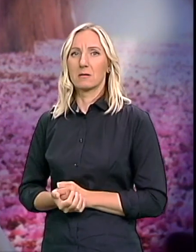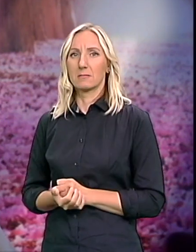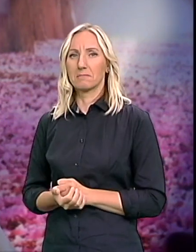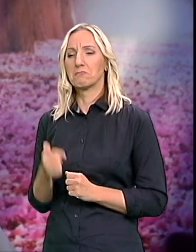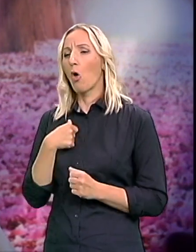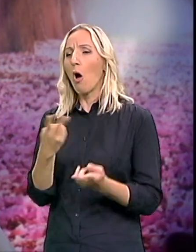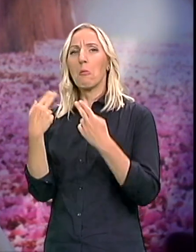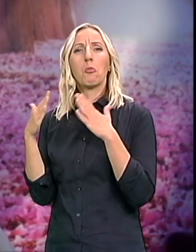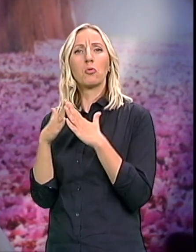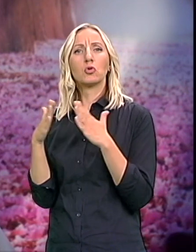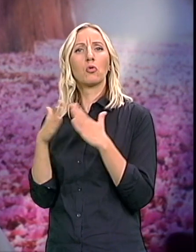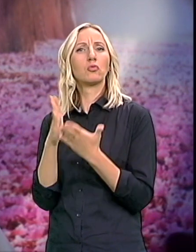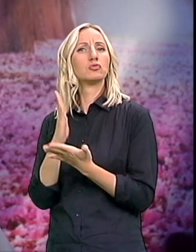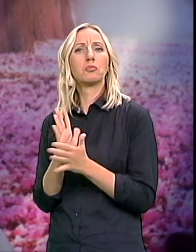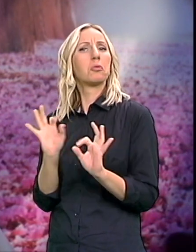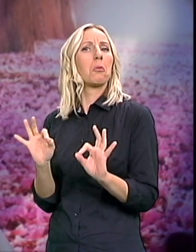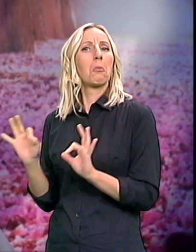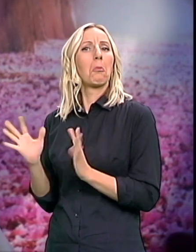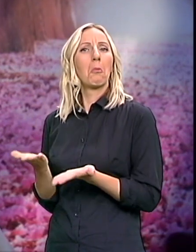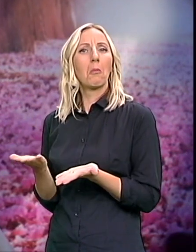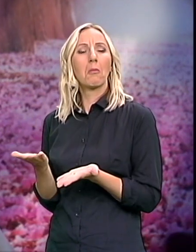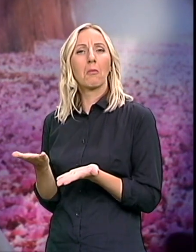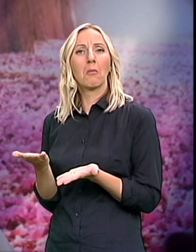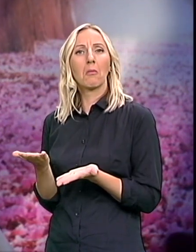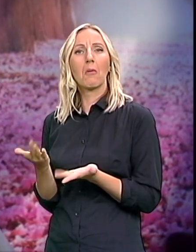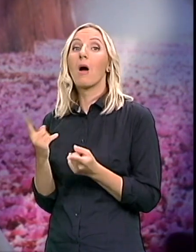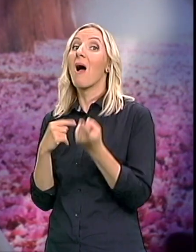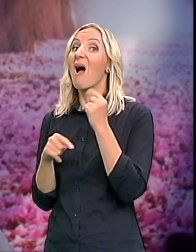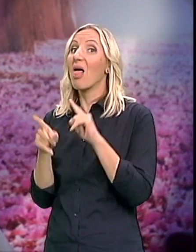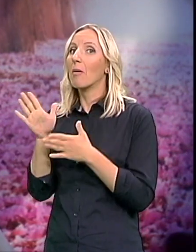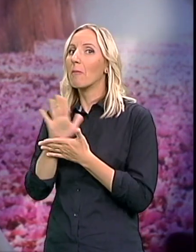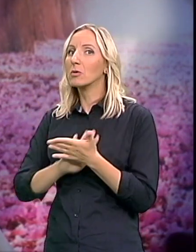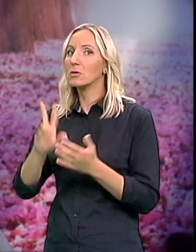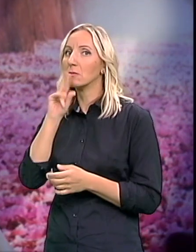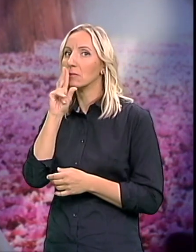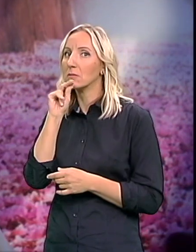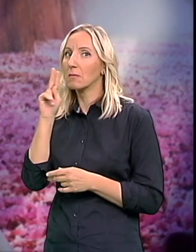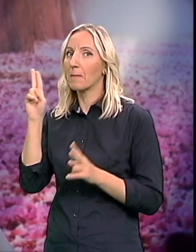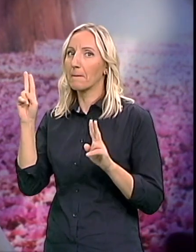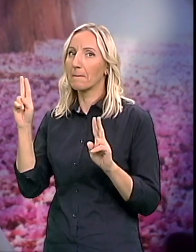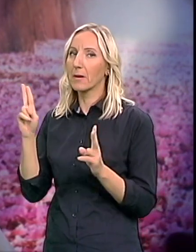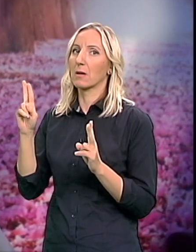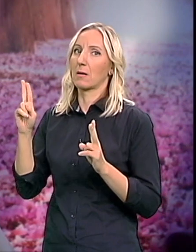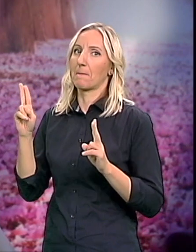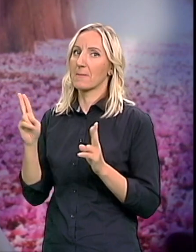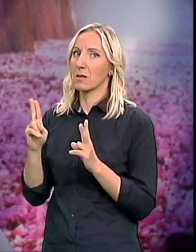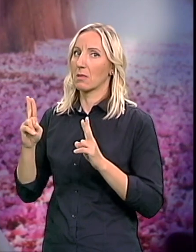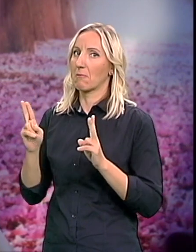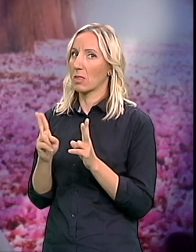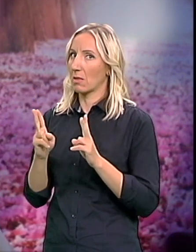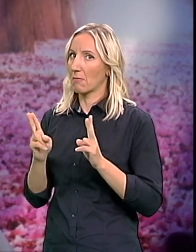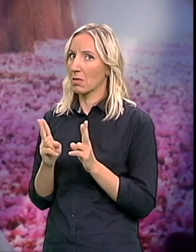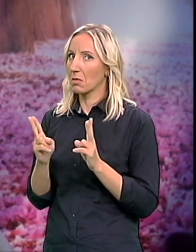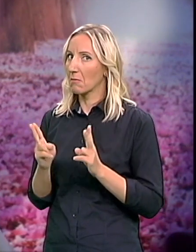vratili kući On je kući opet bio zadovoljan Ali je počeo sa govorom već da bude oskudan